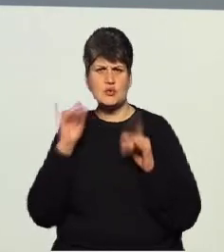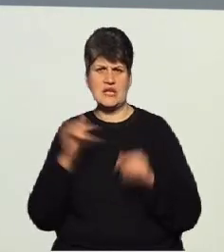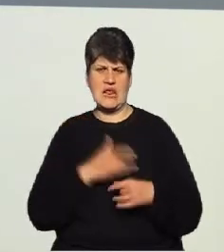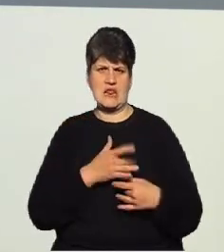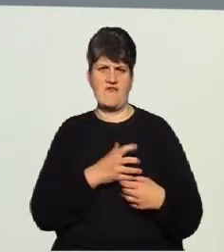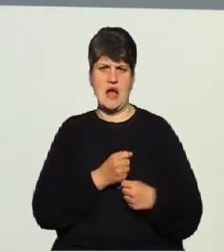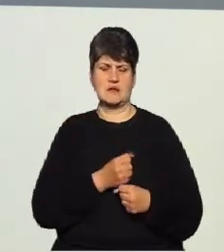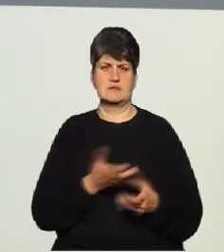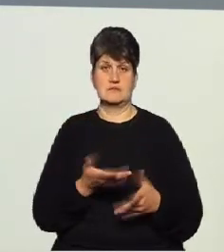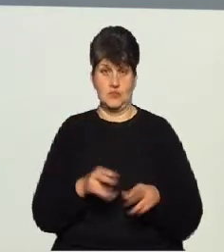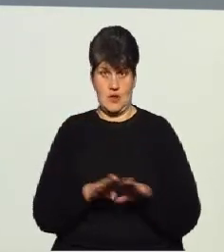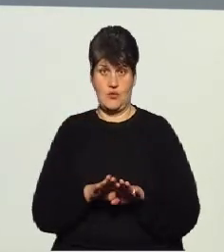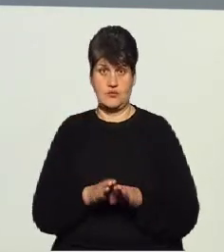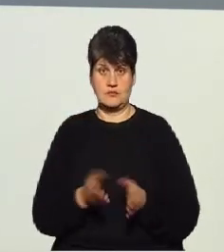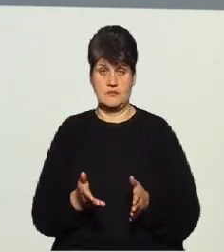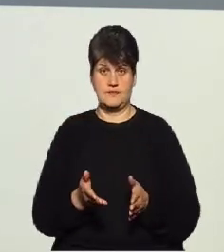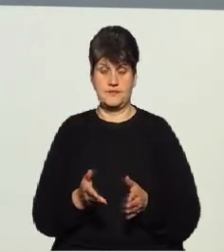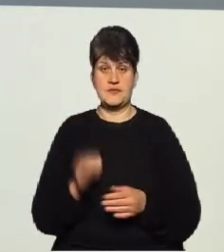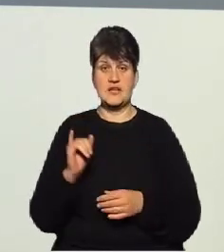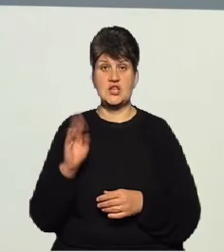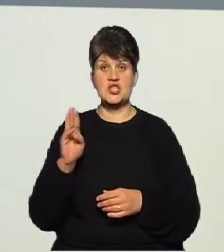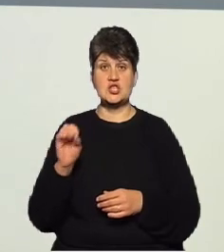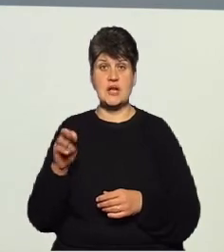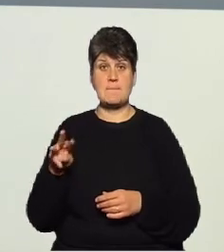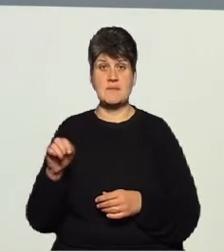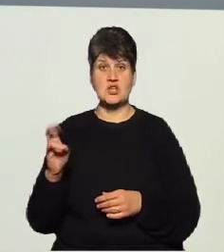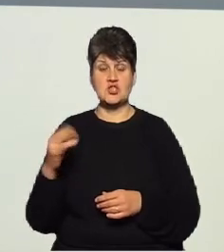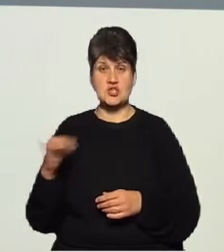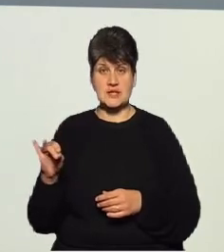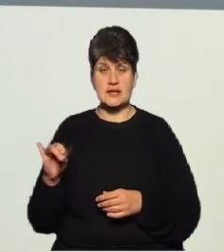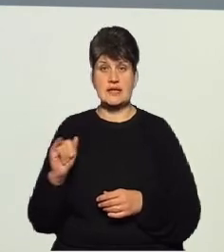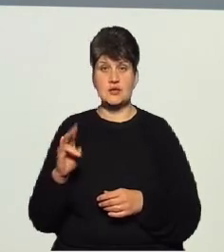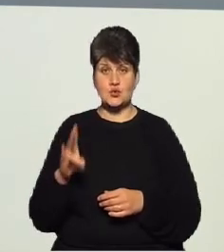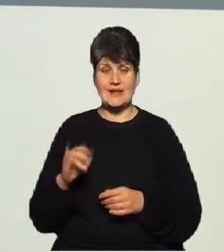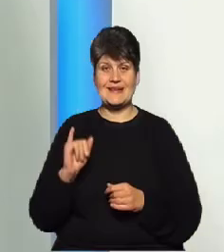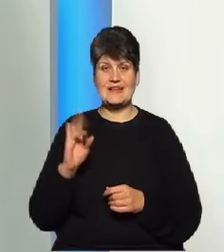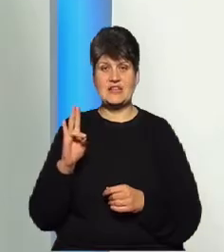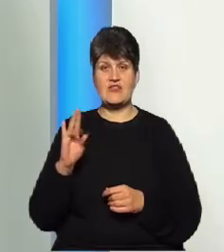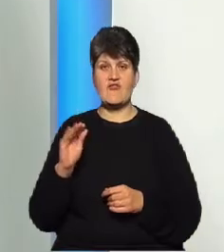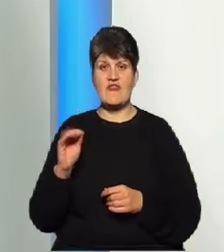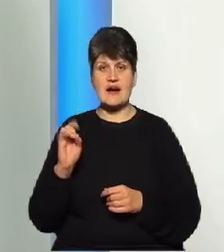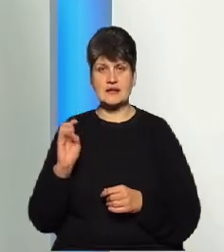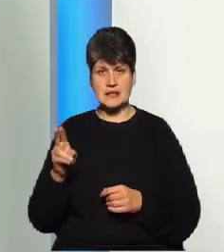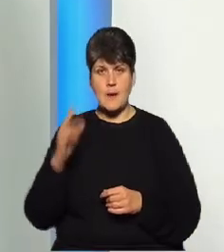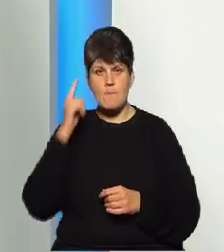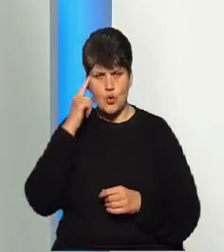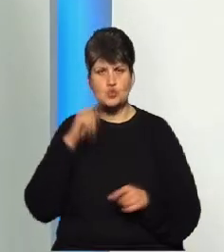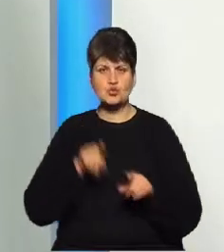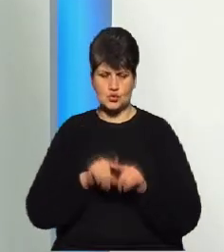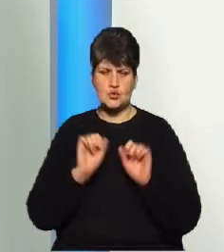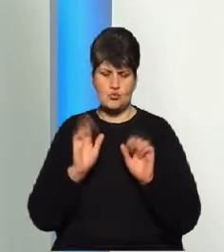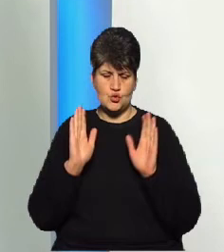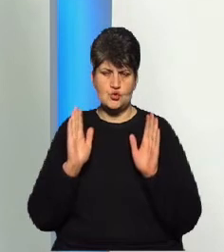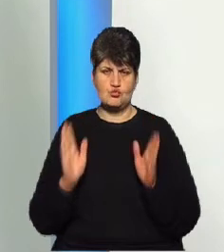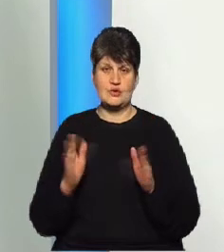Ну, ішемічний інсульт, інфаркт мозку теж може бути. Все це стосується одної